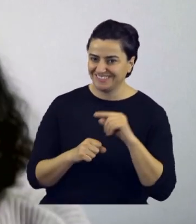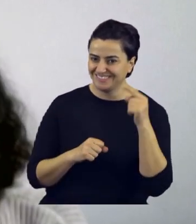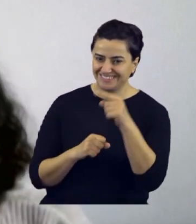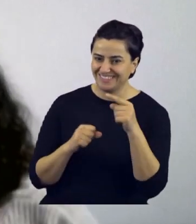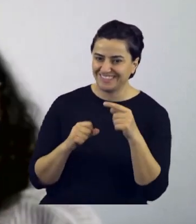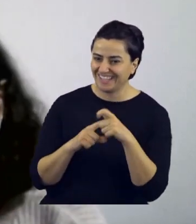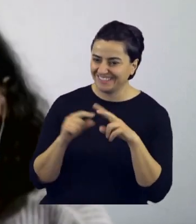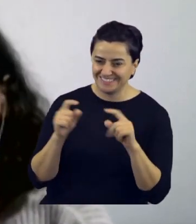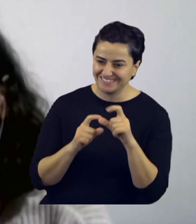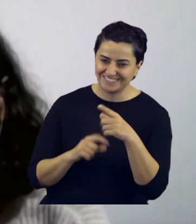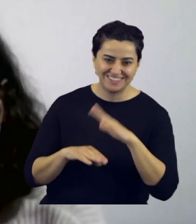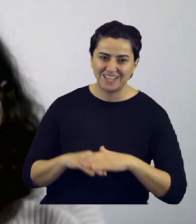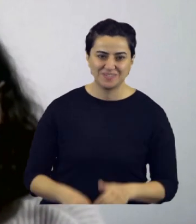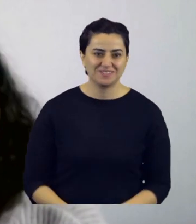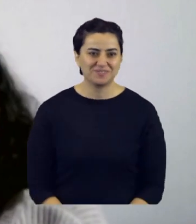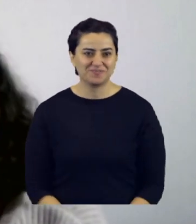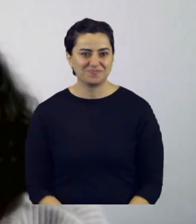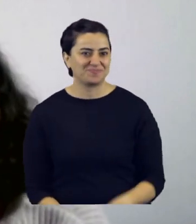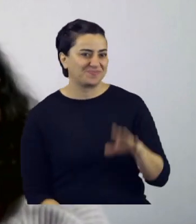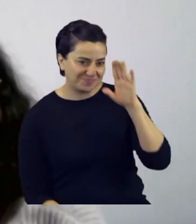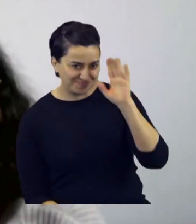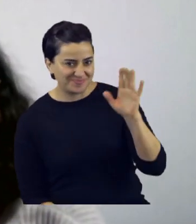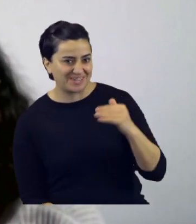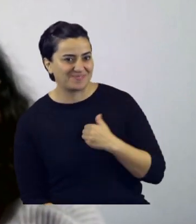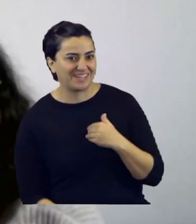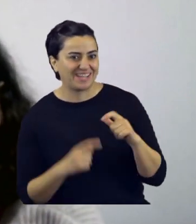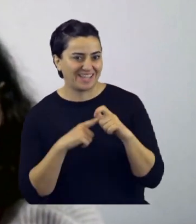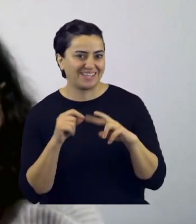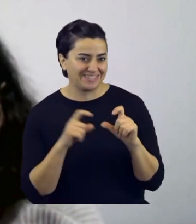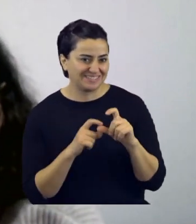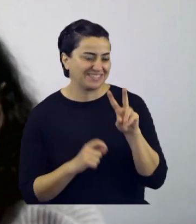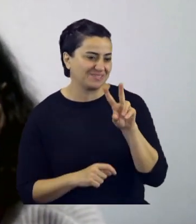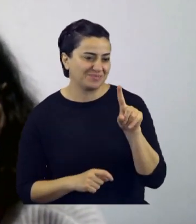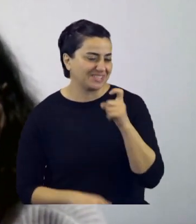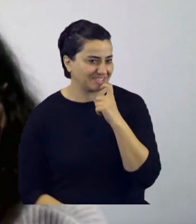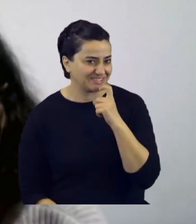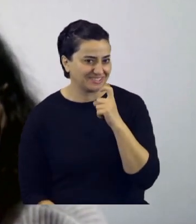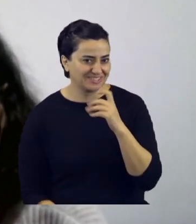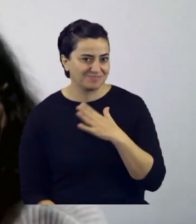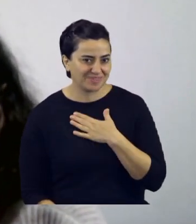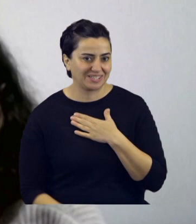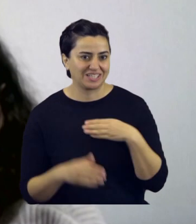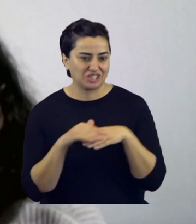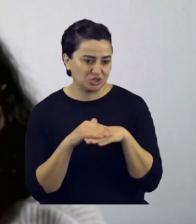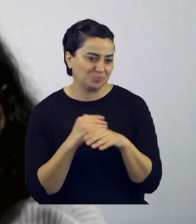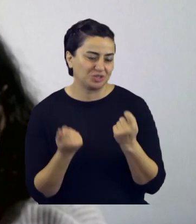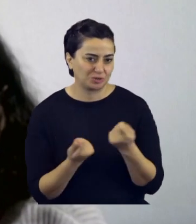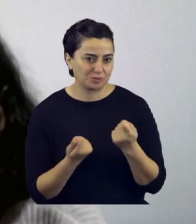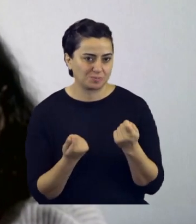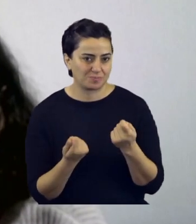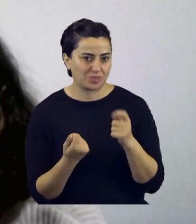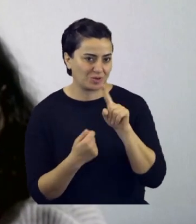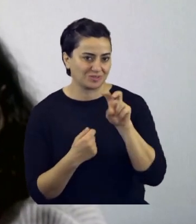Seni dinleyelim. Sen neler yapıyorsun? Merhaba ben Enis Getmez. 21 yaşındayım. Ben de girişimciyim.